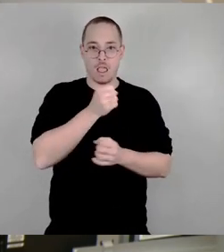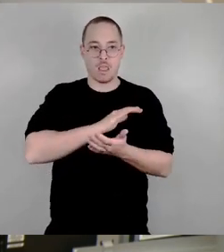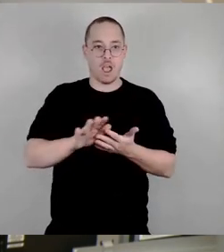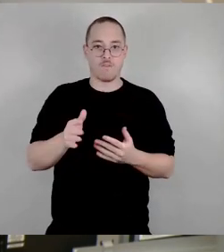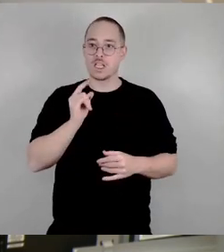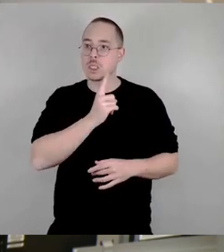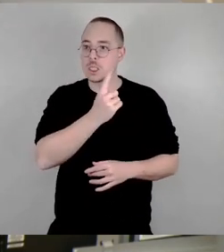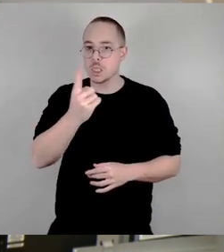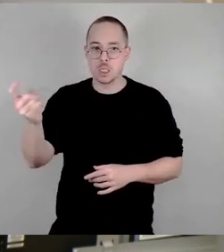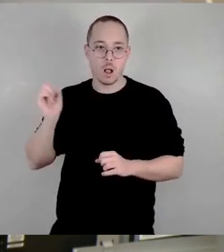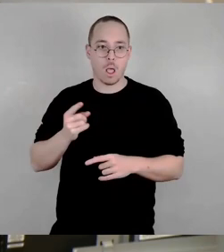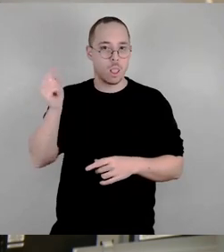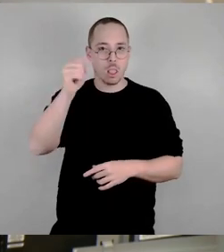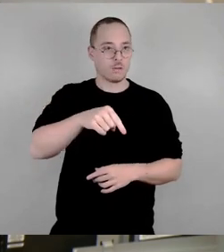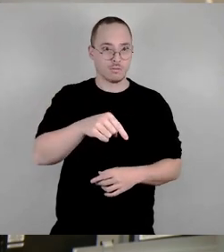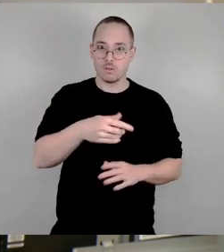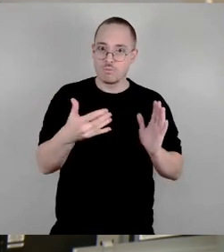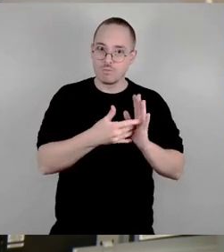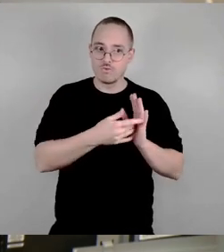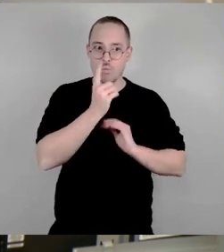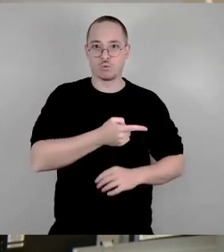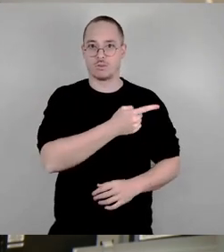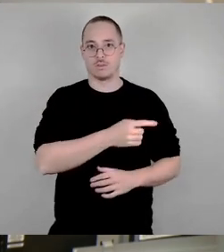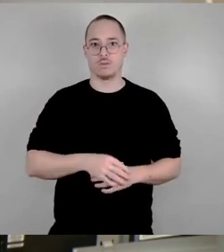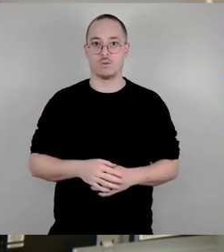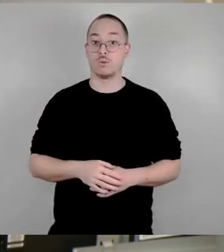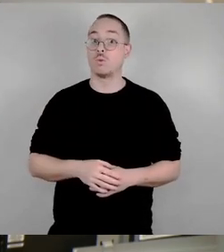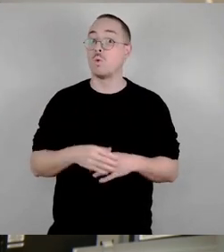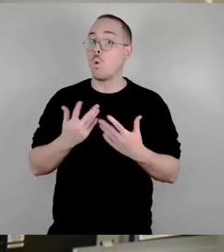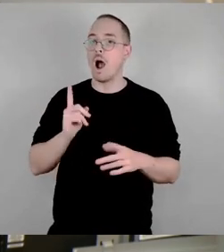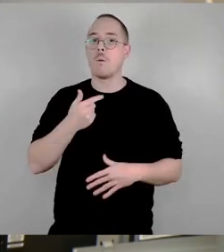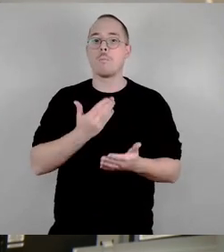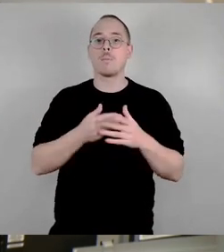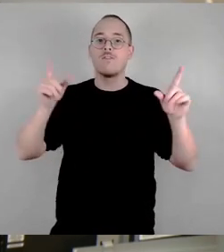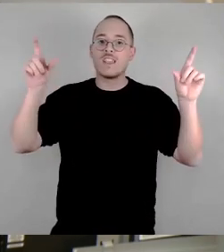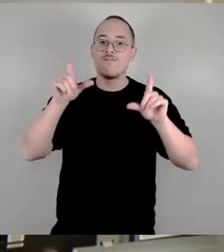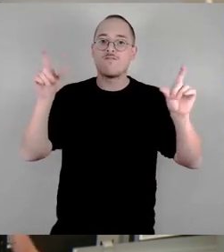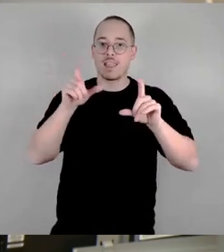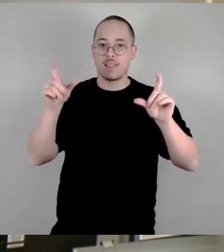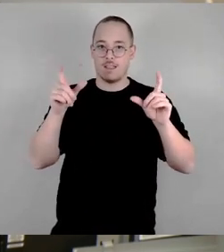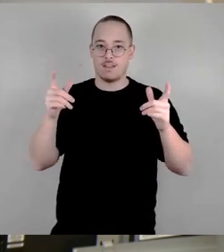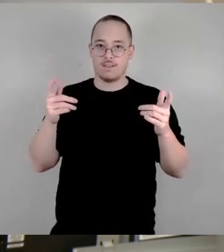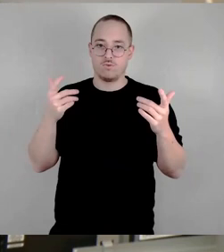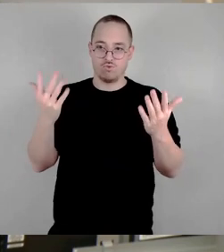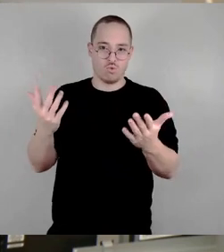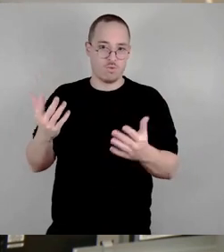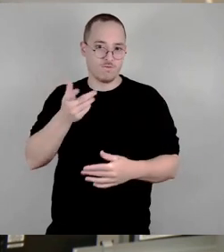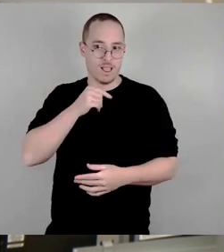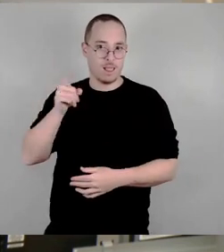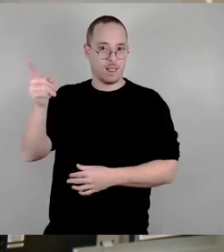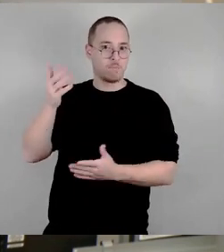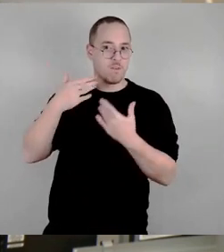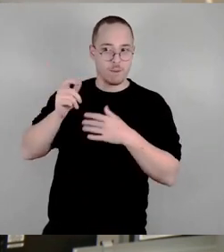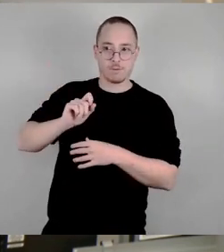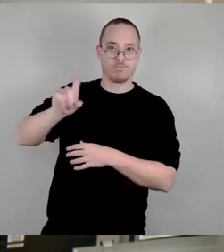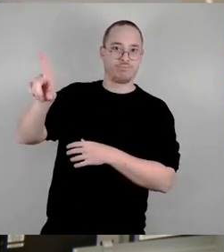im Übrigen quasi auch Eventveranstalter in dieser Stadt machen, die, wenn sie sich um ein Event bewerben und einen öffentlichen Platz nutzen wollen, müssen sie